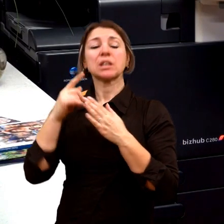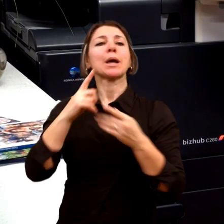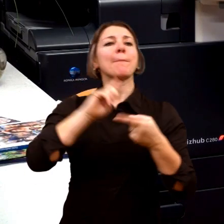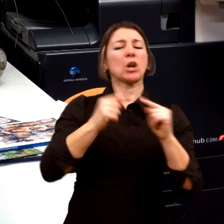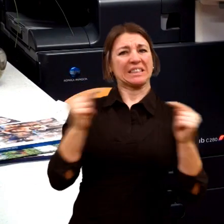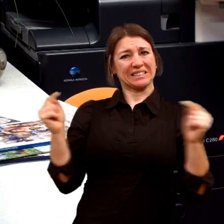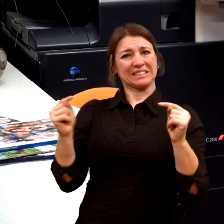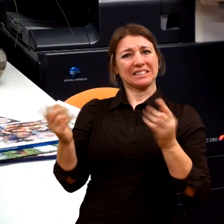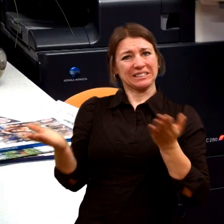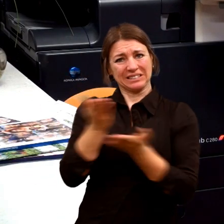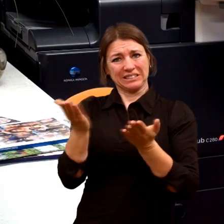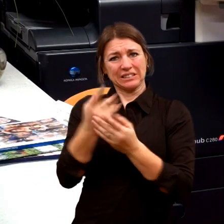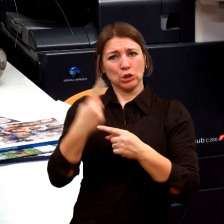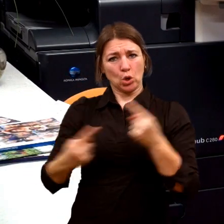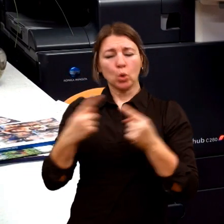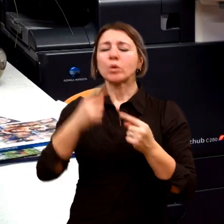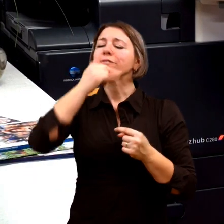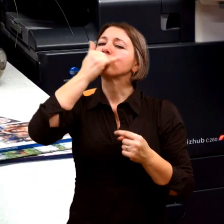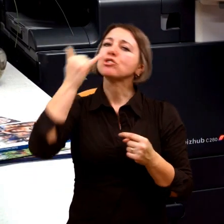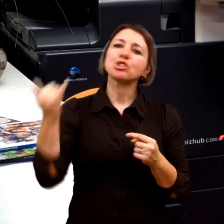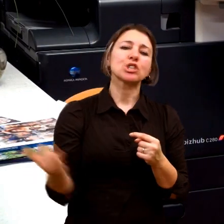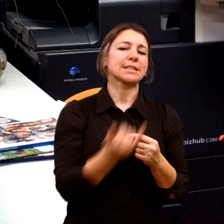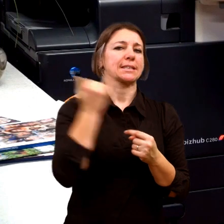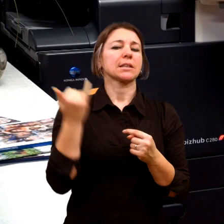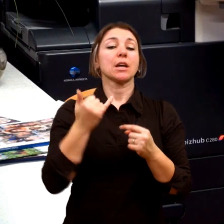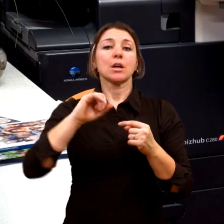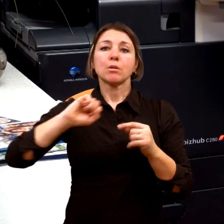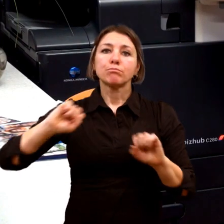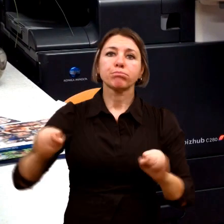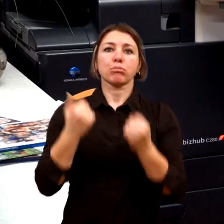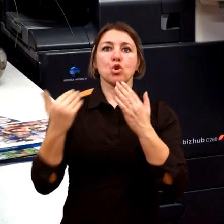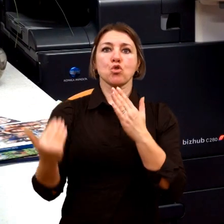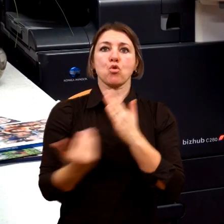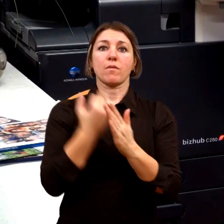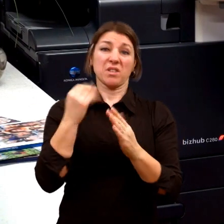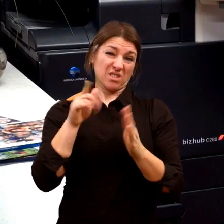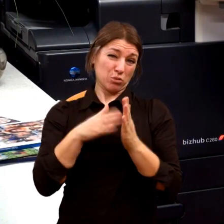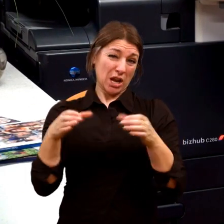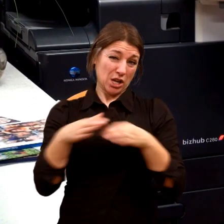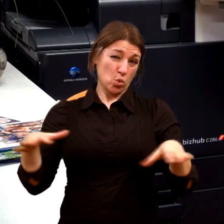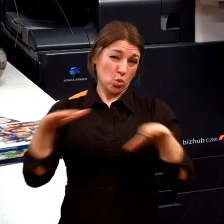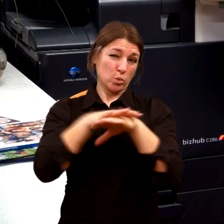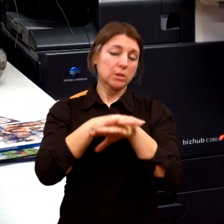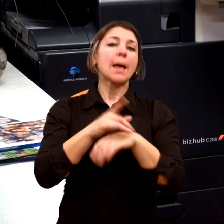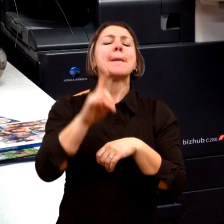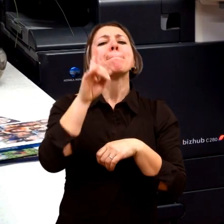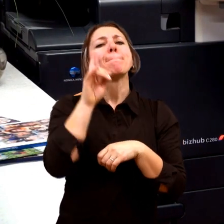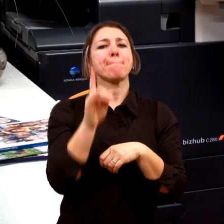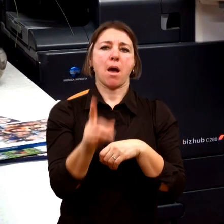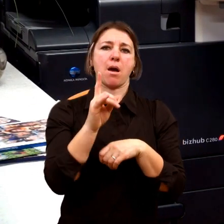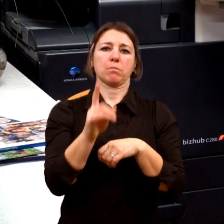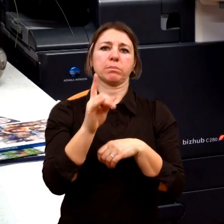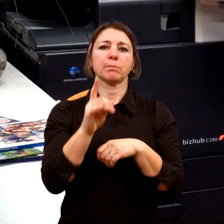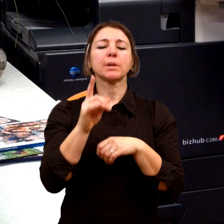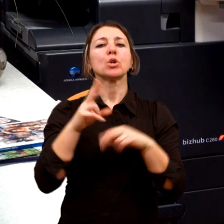bych řekl jednu věc. Když se zavádí něco nového, a v České republice je to určitý posun, tak by mělo být na těch,